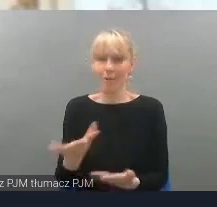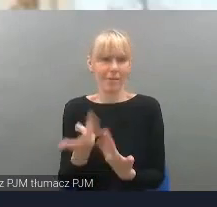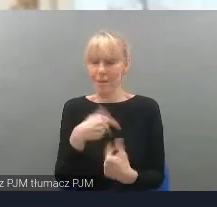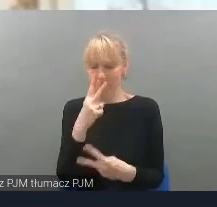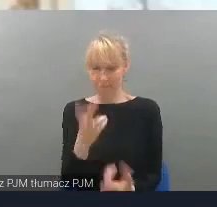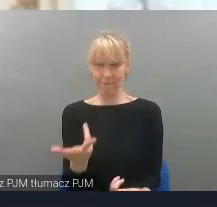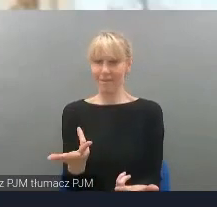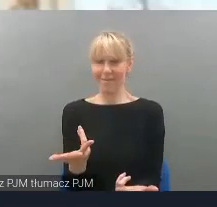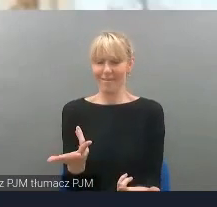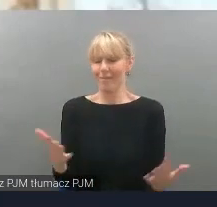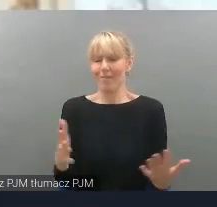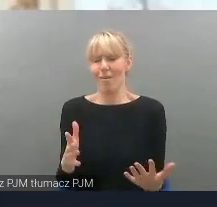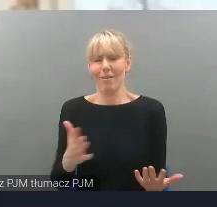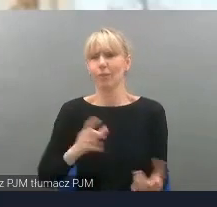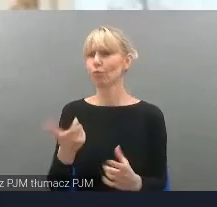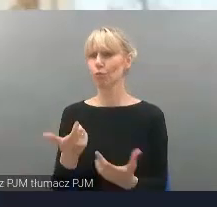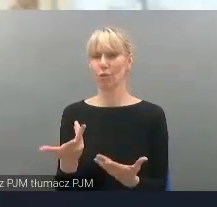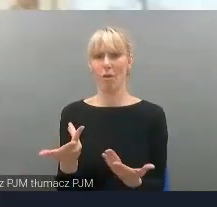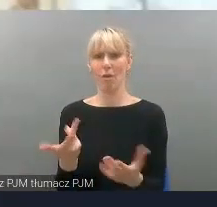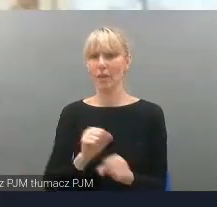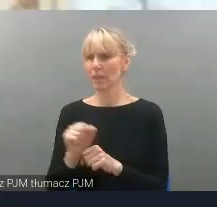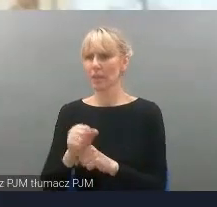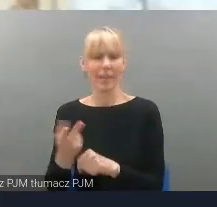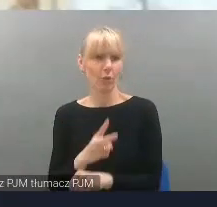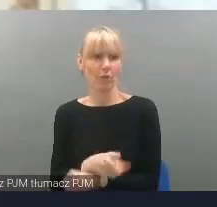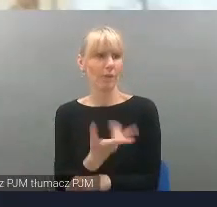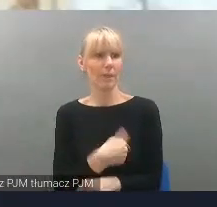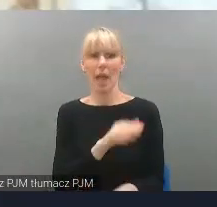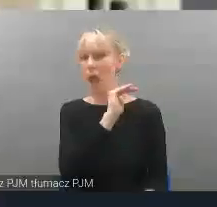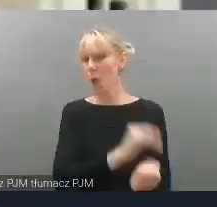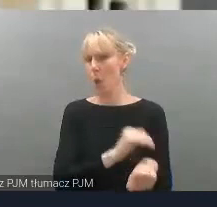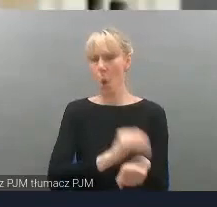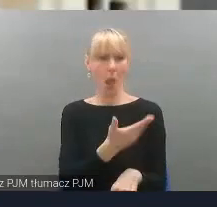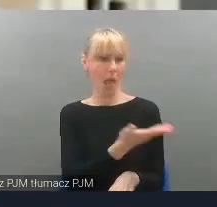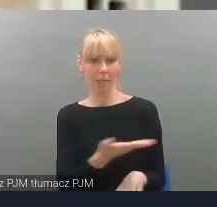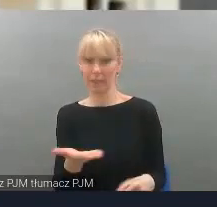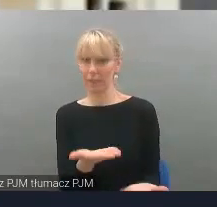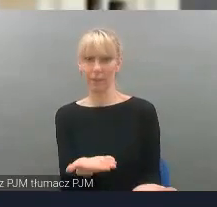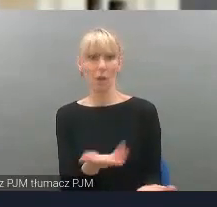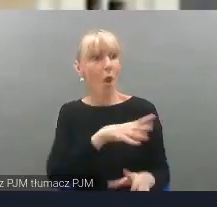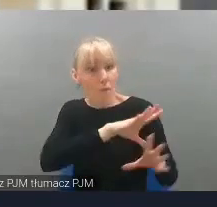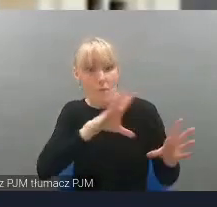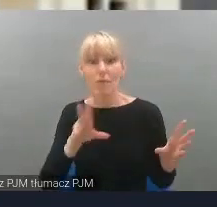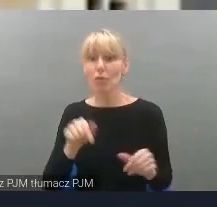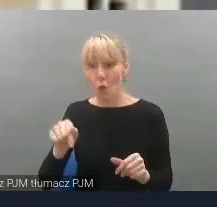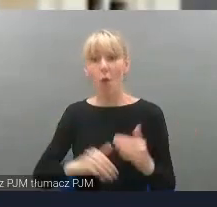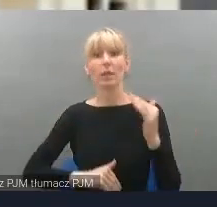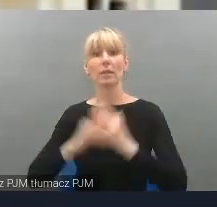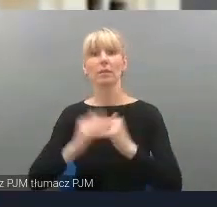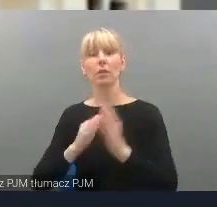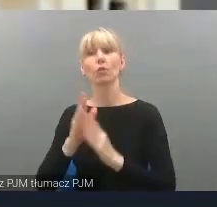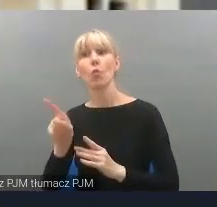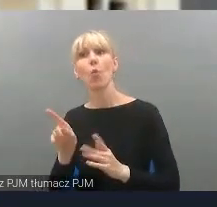wyobrażają sobie, żeby coś było niedostępne dla ich kolegi z klasy czy koleżanki z klasy. Więc myślę, że tak budujemy. To inkluzywność